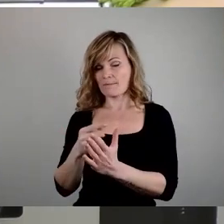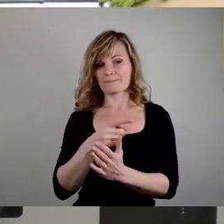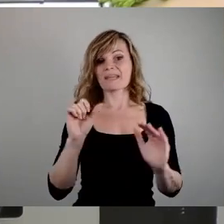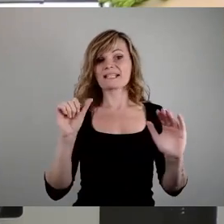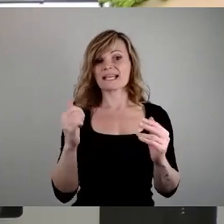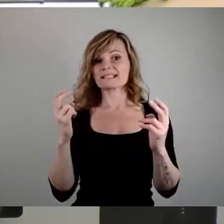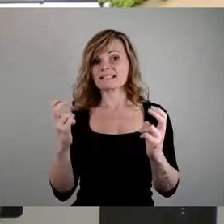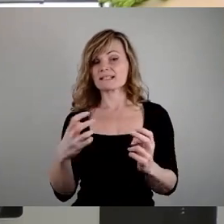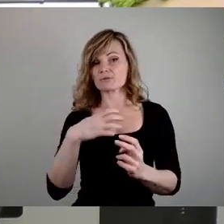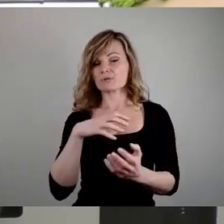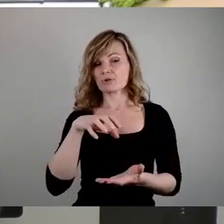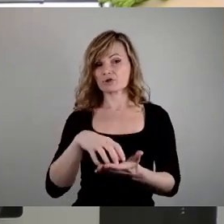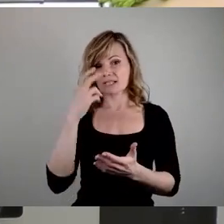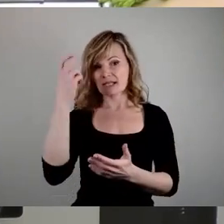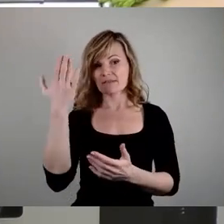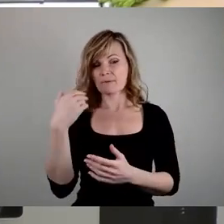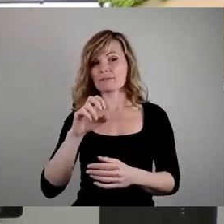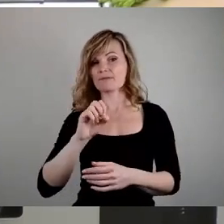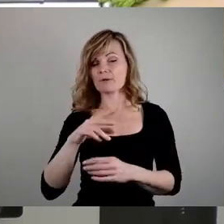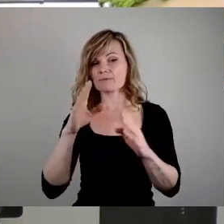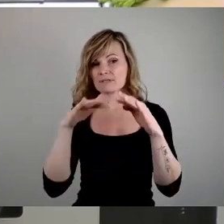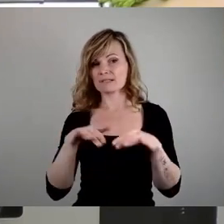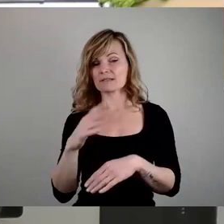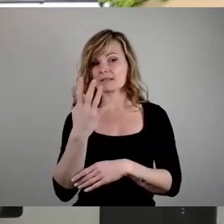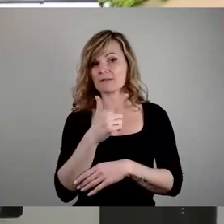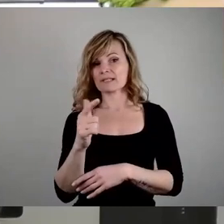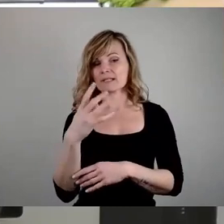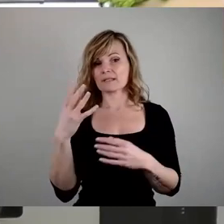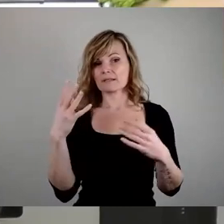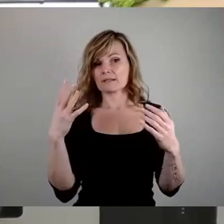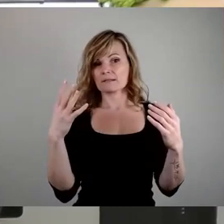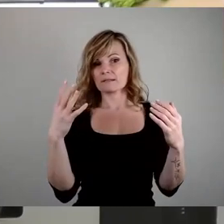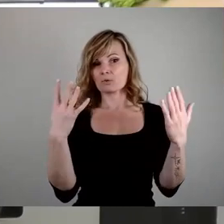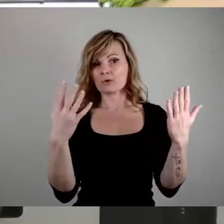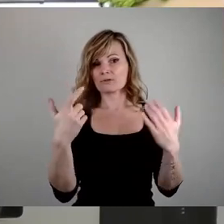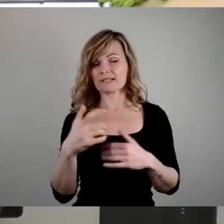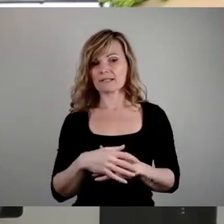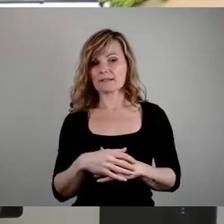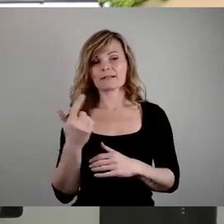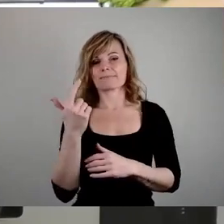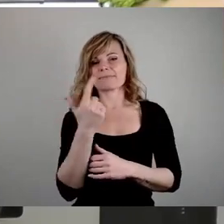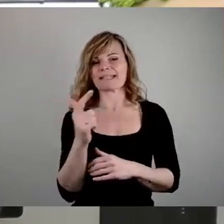Stadtrates vom 12.12.2029. Ich zitiere hier